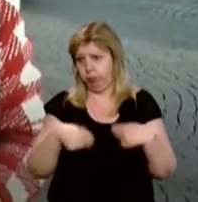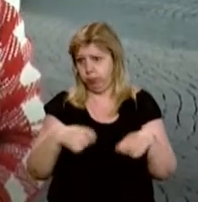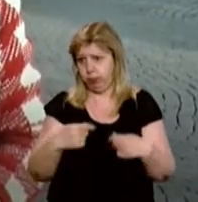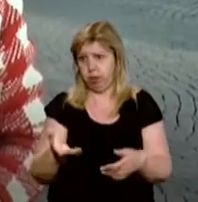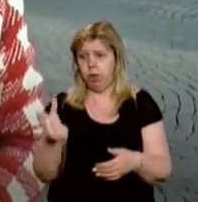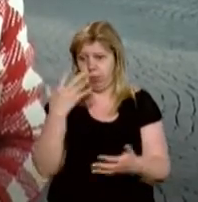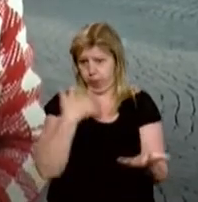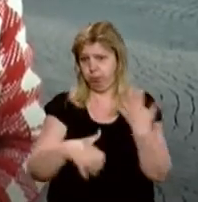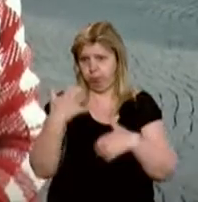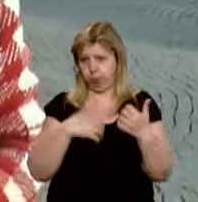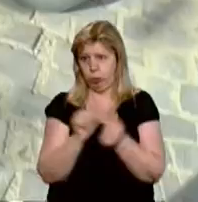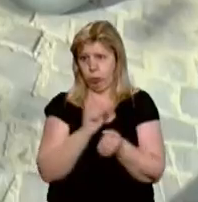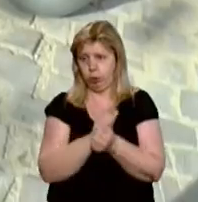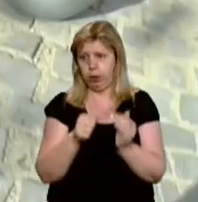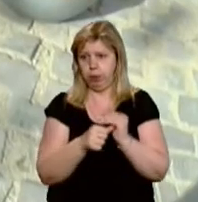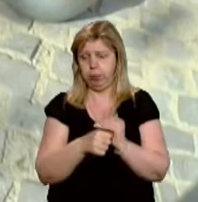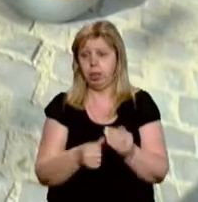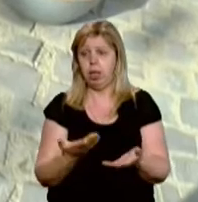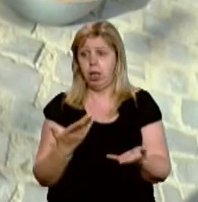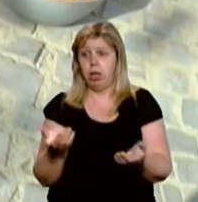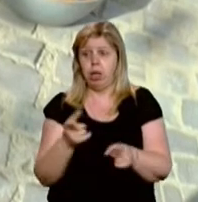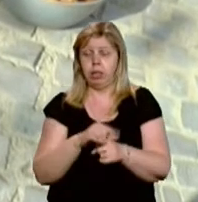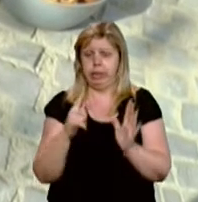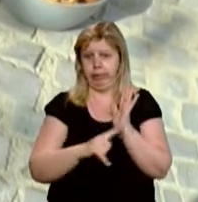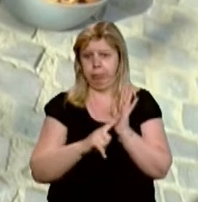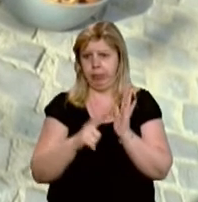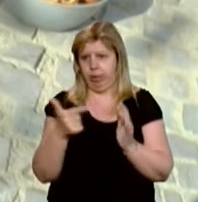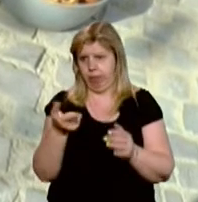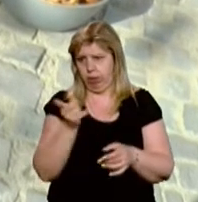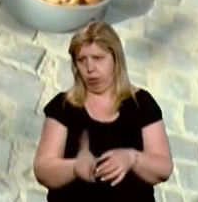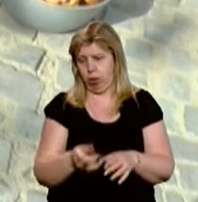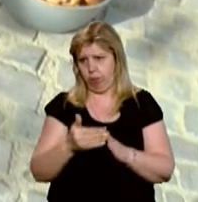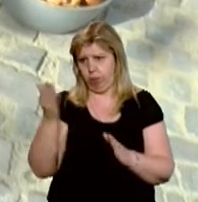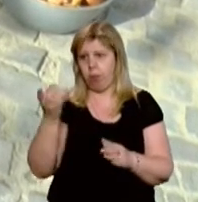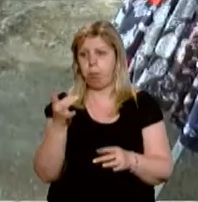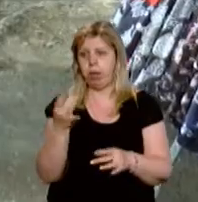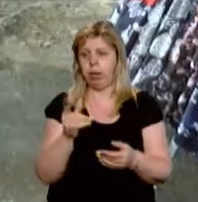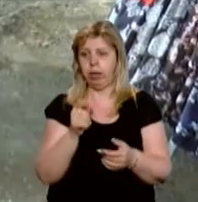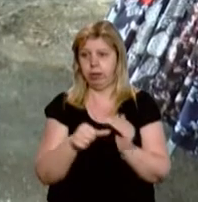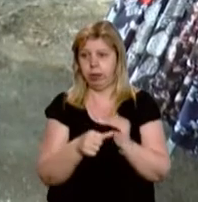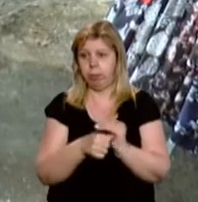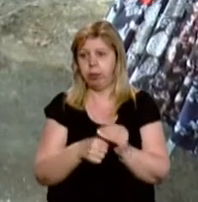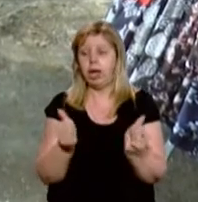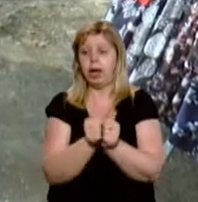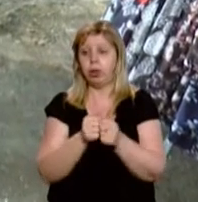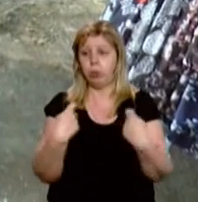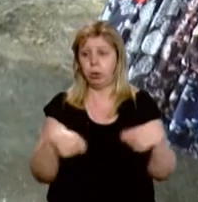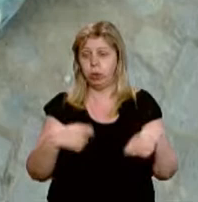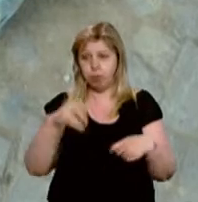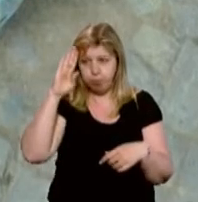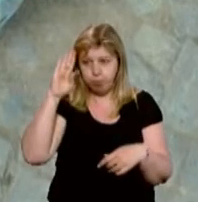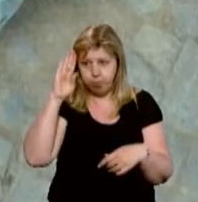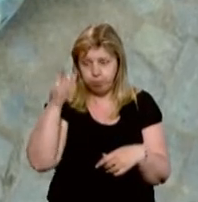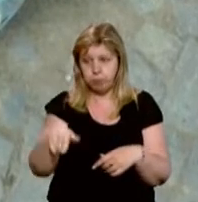зимою. Беруть сушені гриби. Від 70-ти і не ще на білі гриби. Поруч подає Михайло